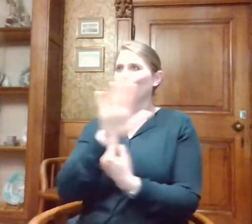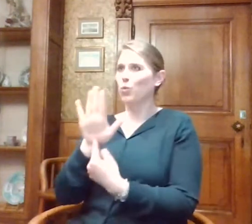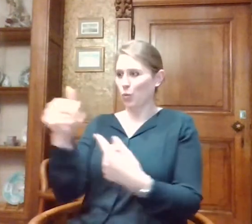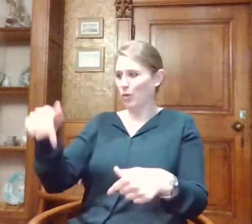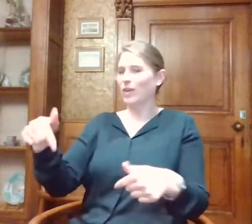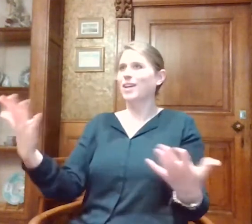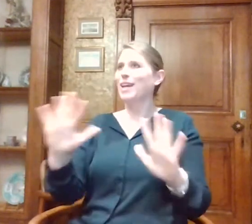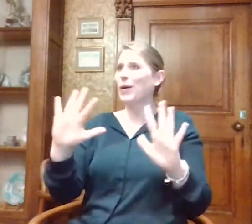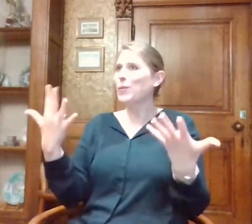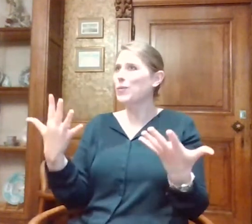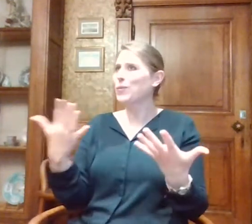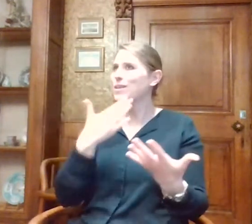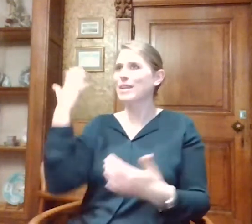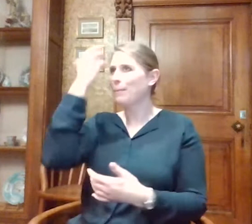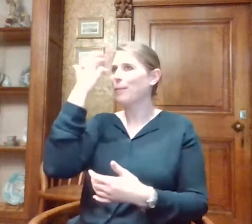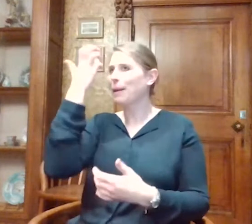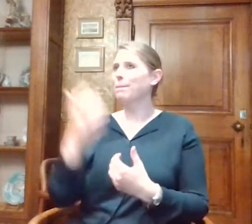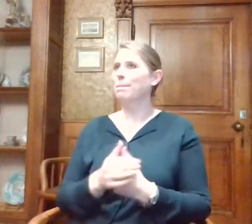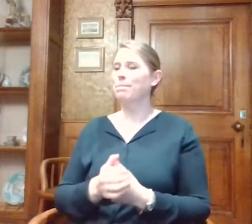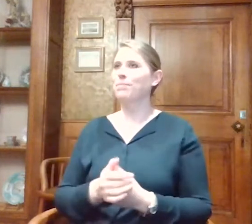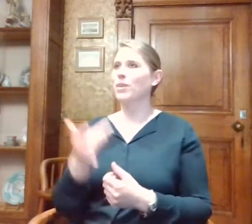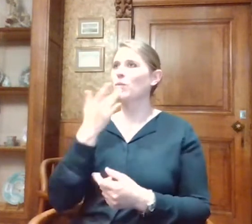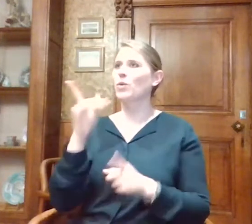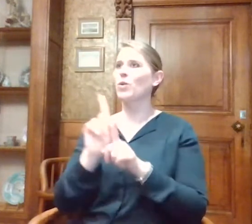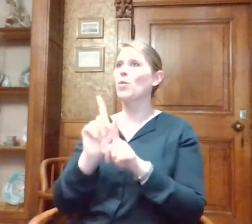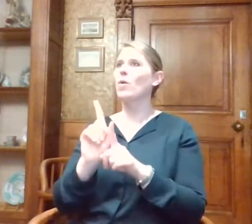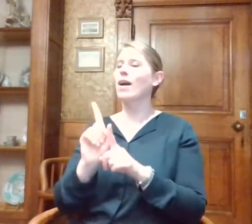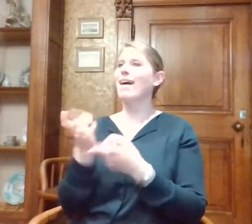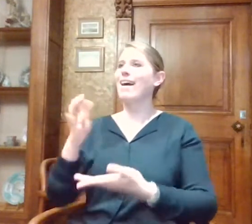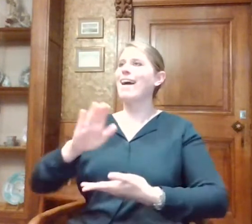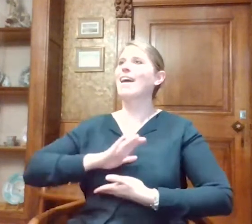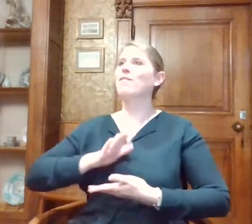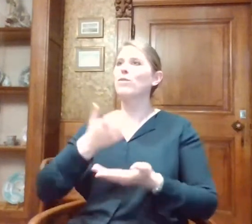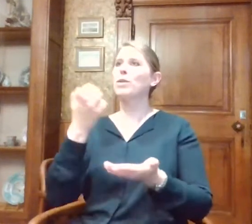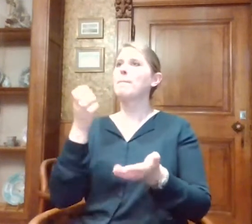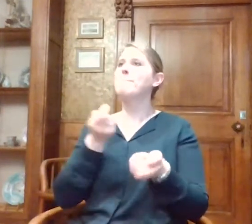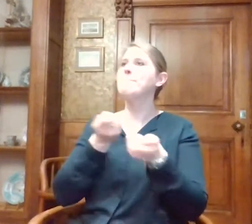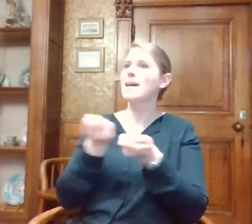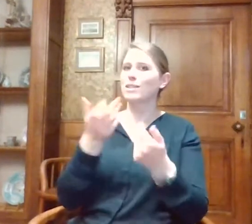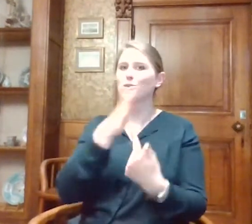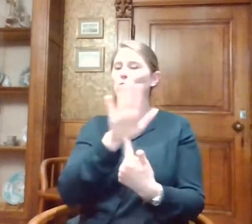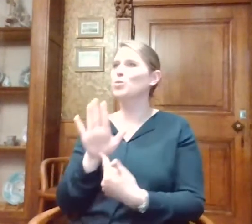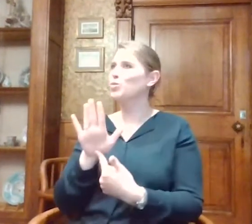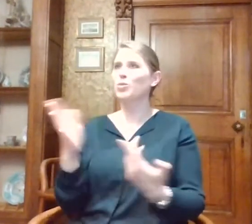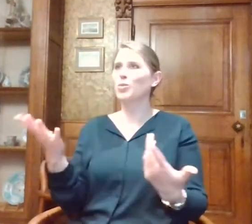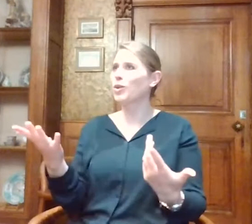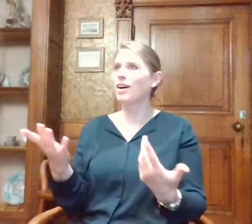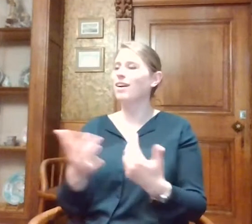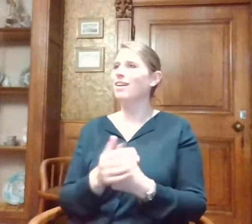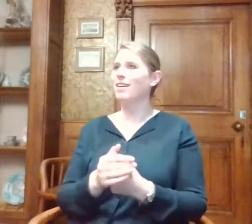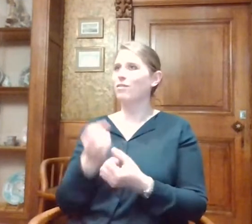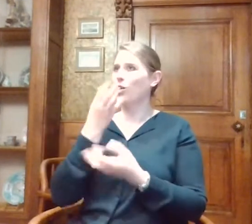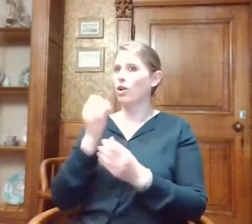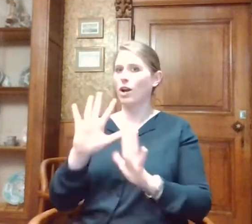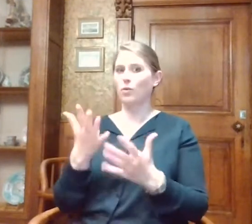tonen. Dat is geen enkel probleem. Ik wil jou ook, die erfgoedmanager ofzo, eventjes tonen, gewoon om uit te